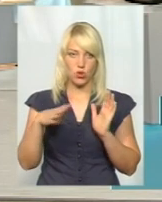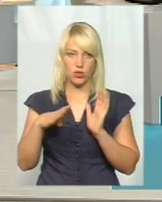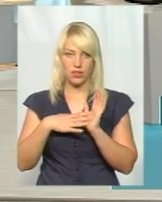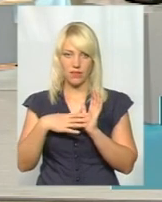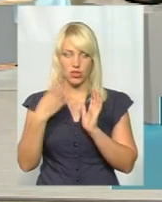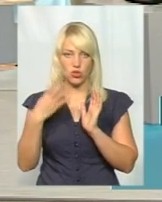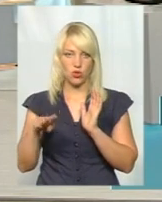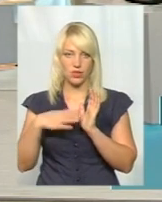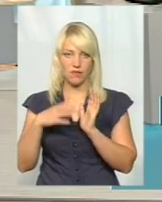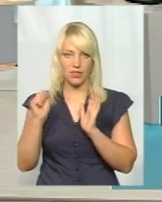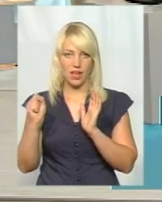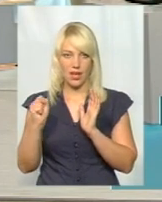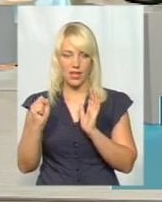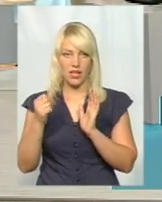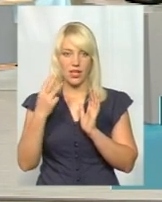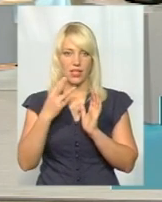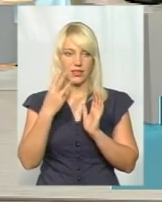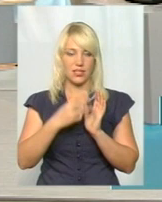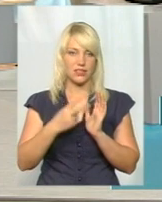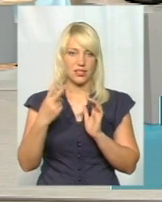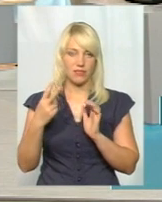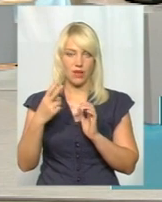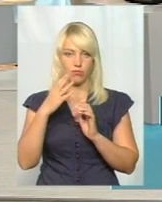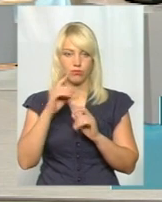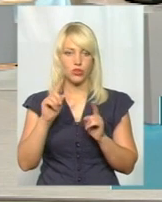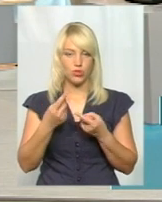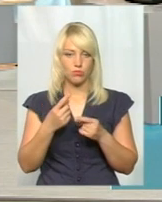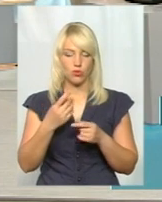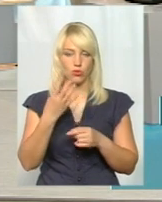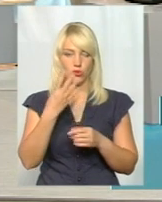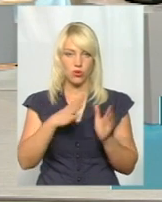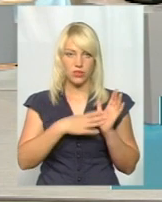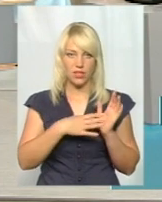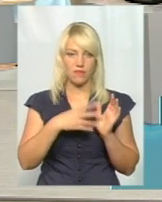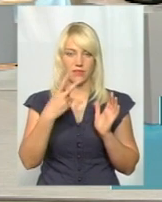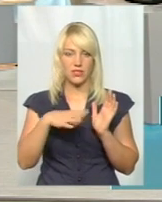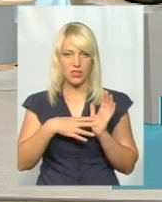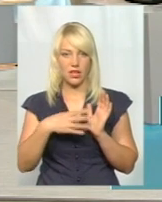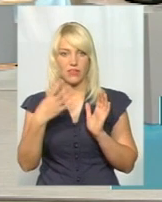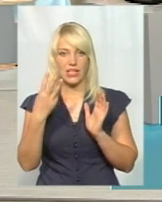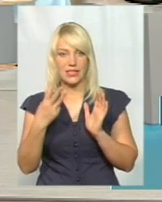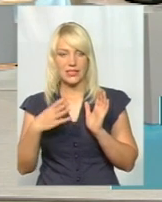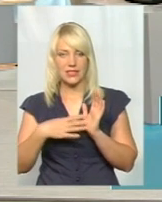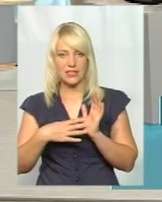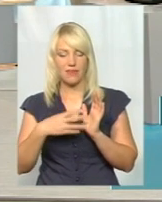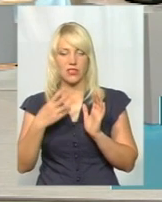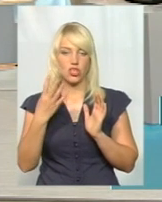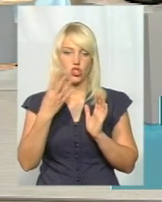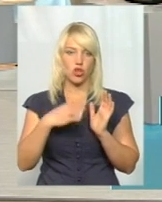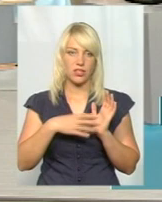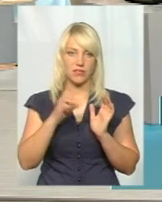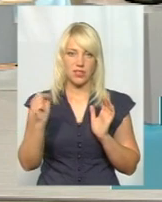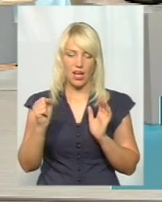49А і маршрутка 32? Почому маршрутки 49, 29, 39, 49А